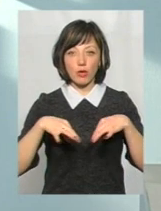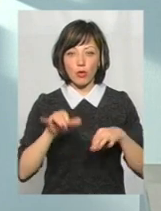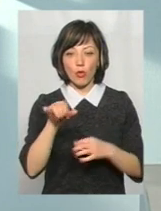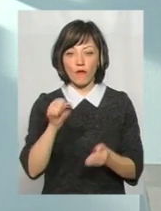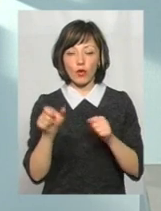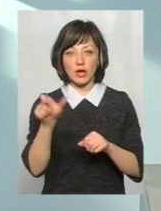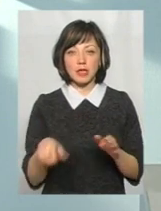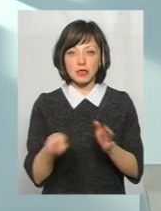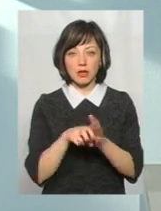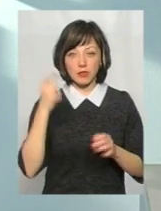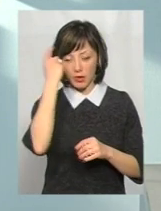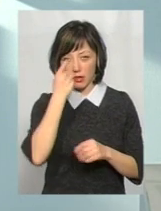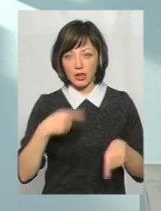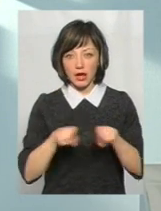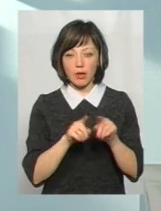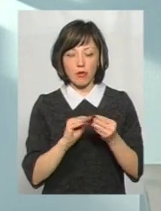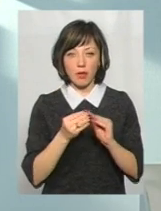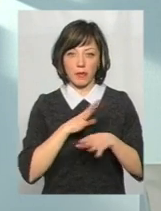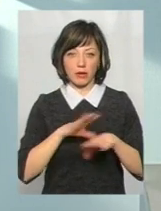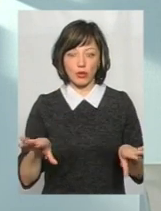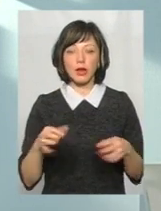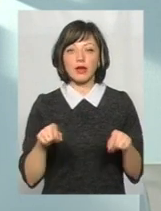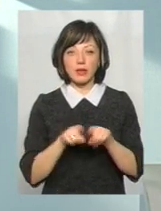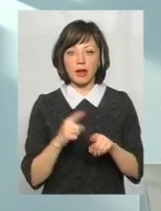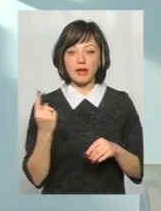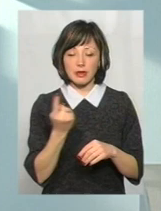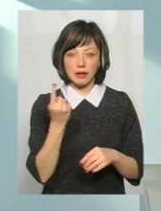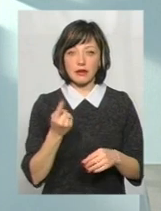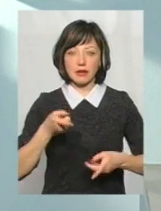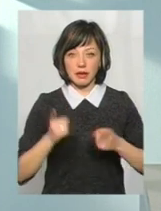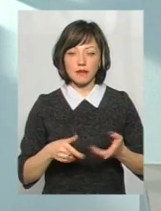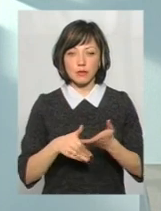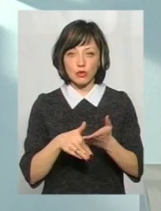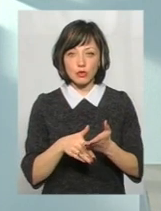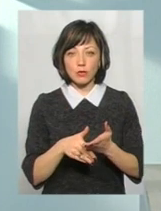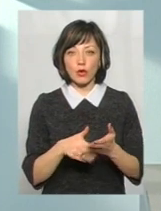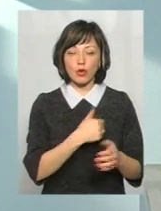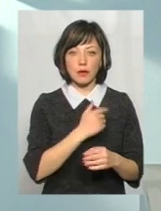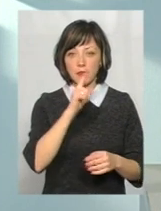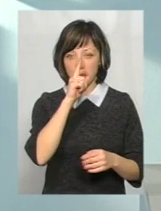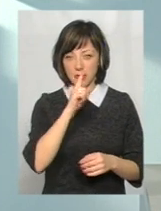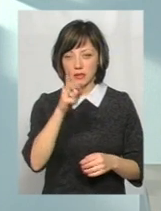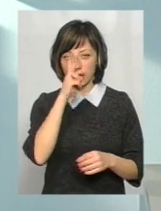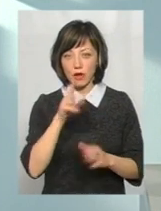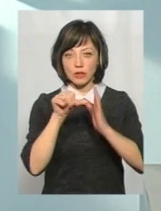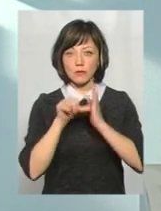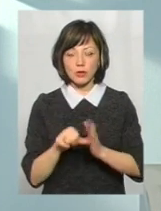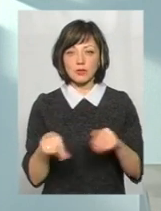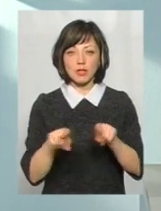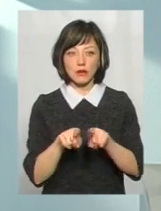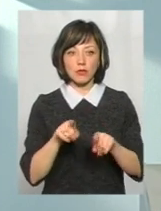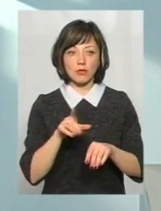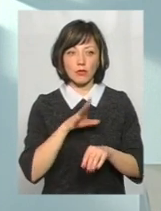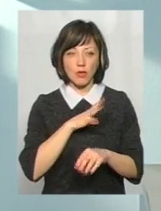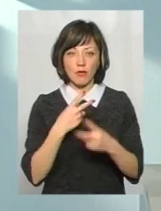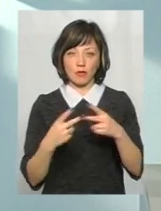водія, який сідає на підпитку, то таких проблем би не було. І так, єдиний дієвий спосіб – це все ж таки хоча б місяць, два, півроку, щоб вона все ж таки була в